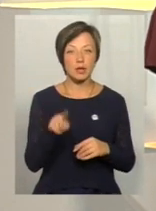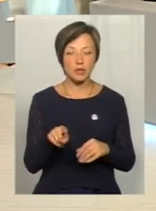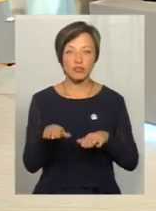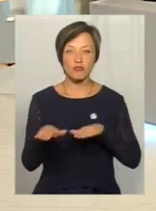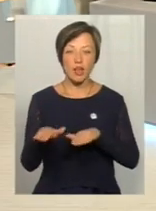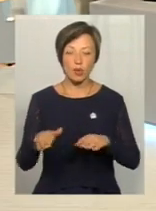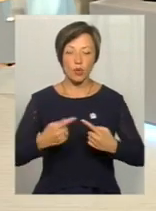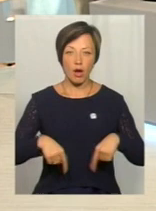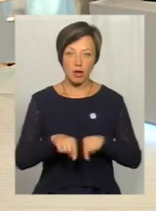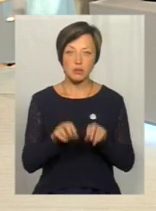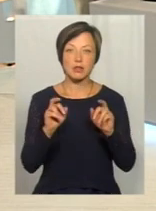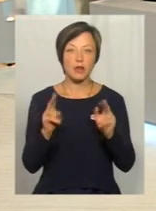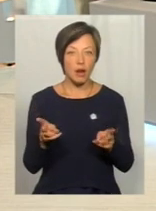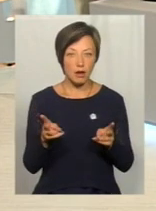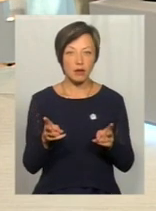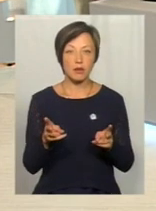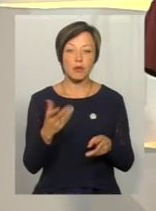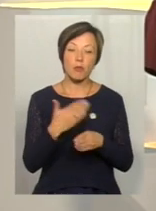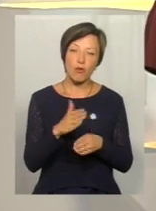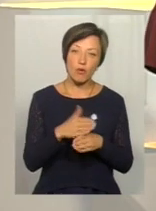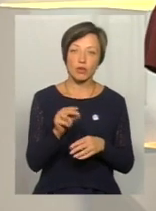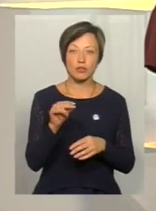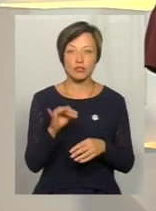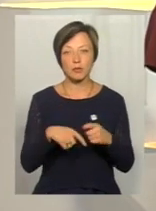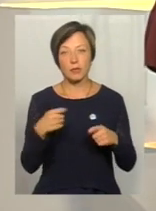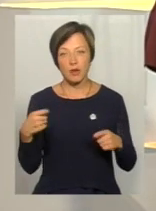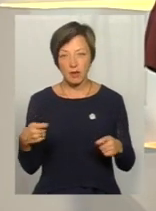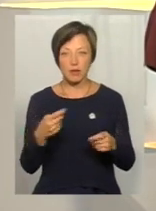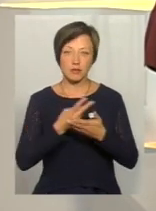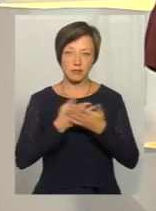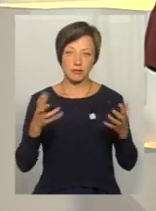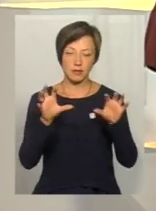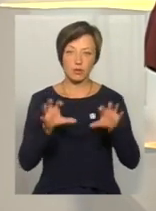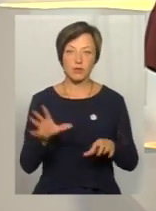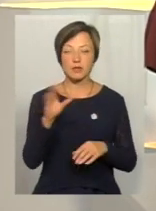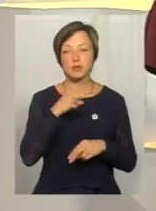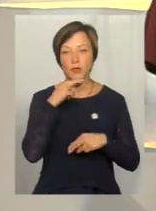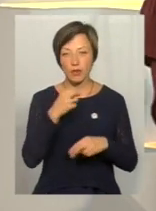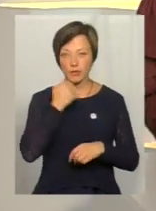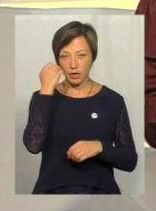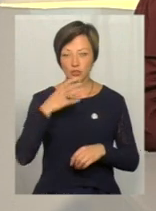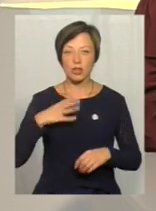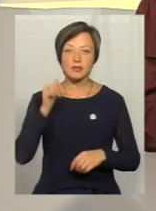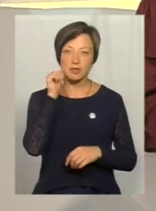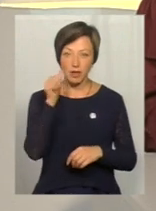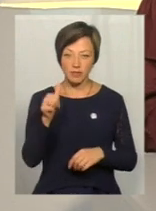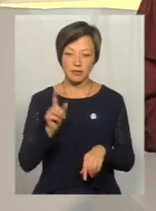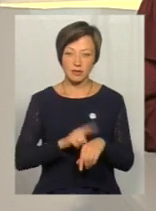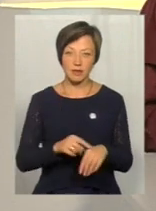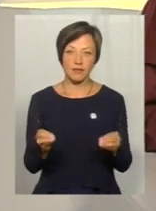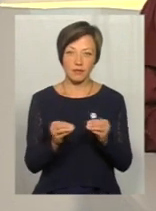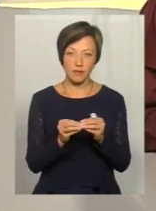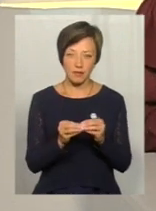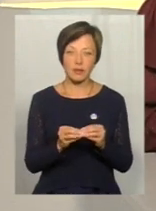швейну галузь, і як вона поволі чи неповолі виходить із ціні. Всім дякую за увагу. Чекатиму вас завтра у цій же